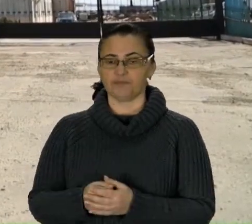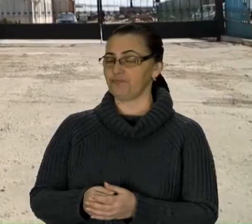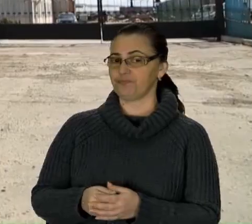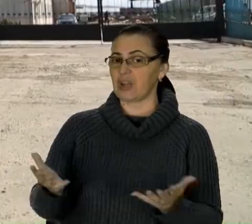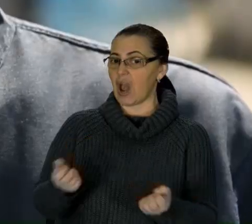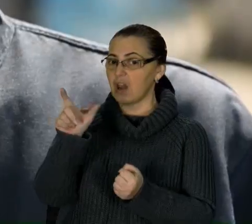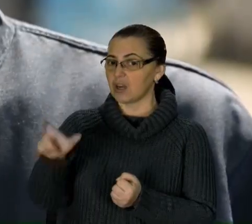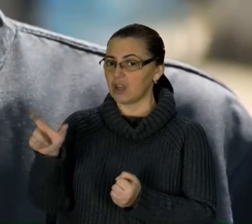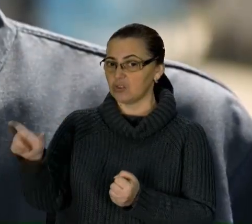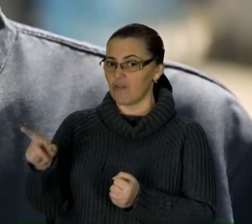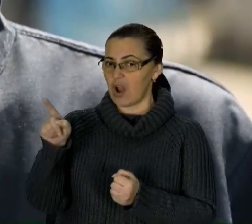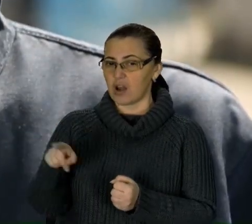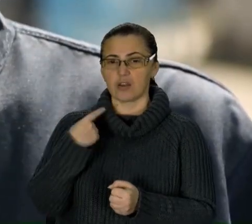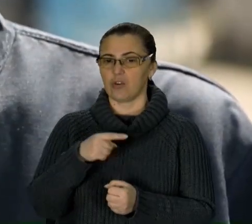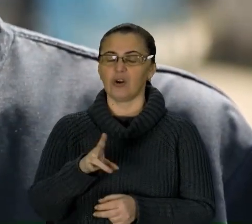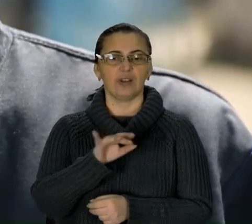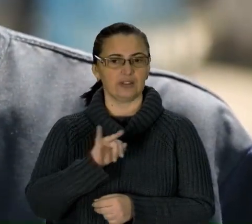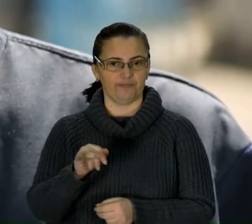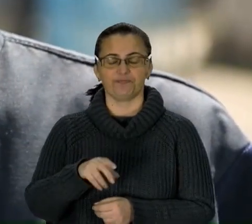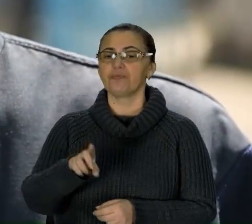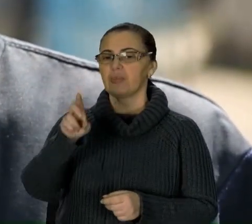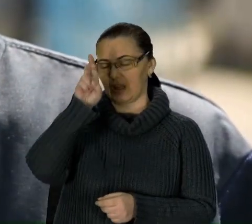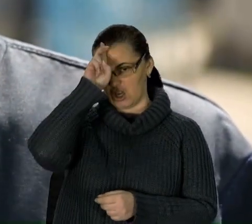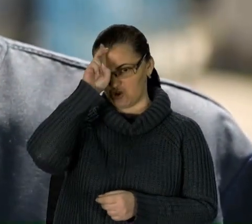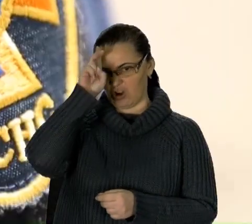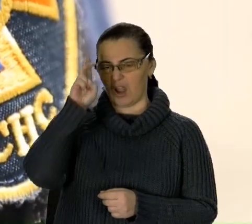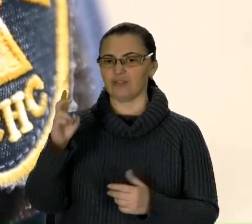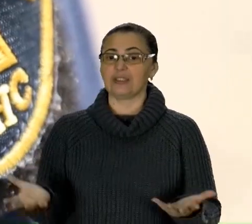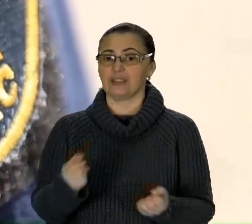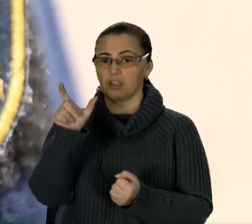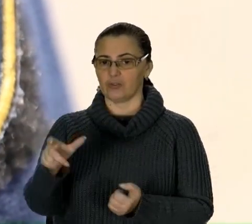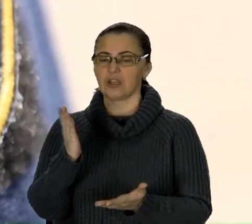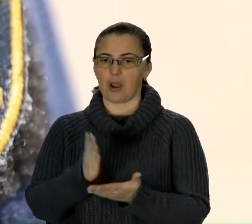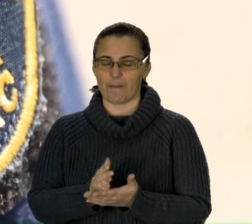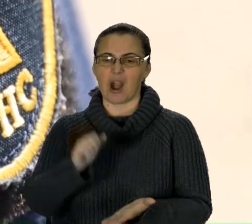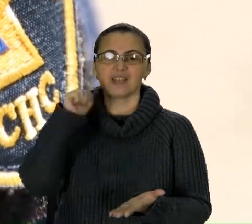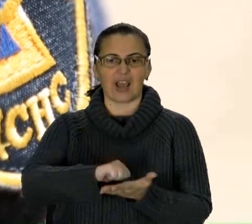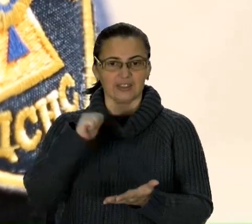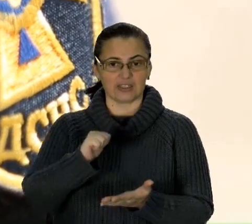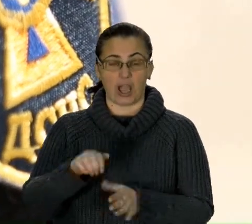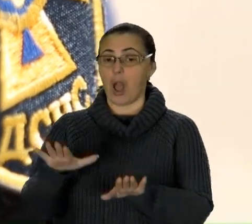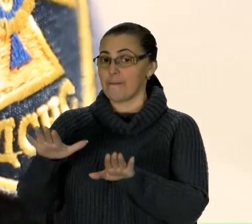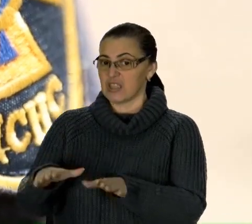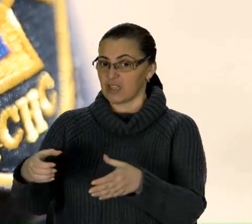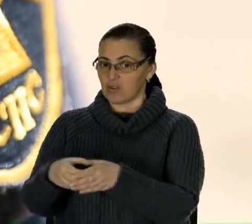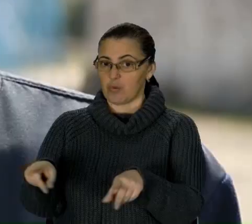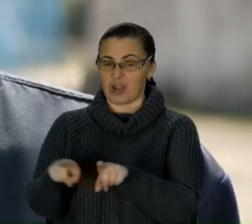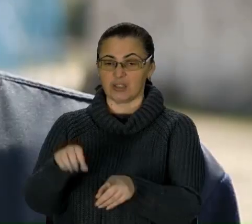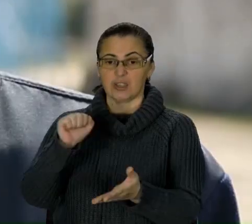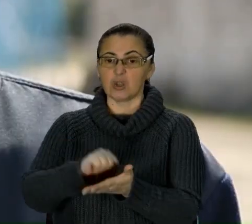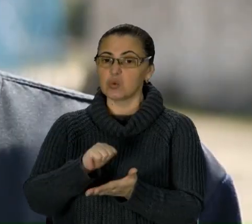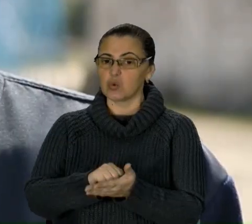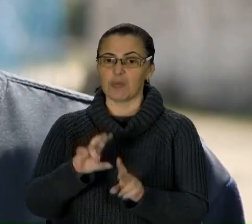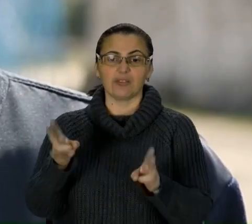ДСНСники, приміром, мають державний атестат, відповідно до якого й діють. Місцевій пожежній команді такий документ не потрібен.